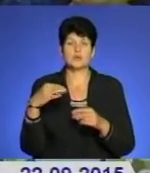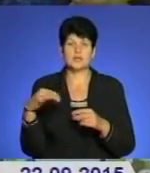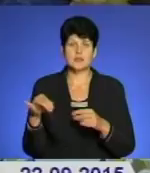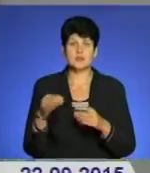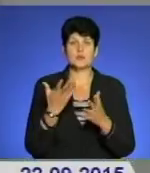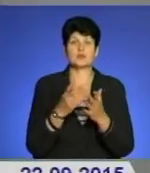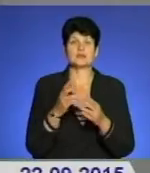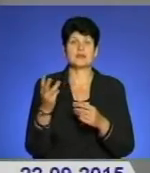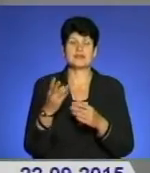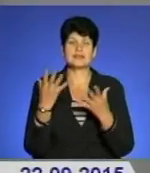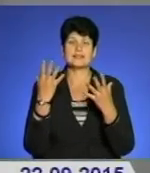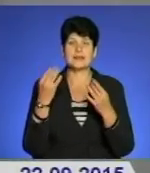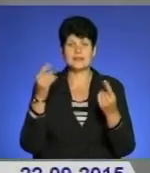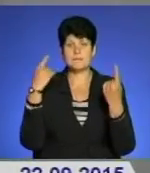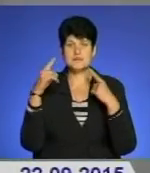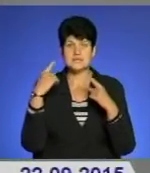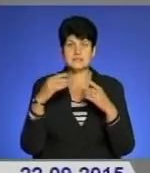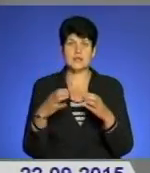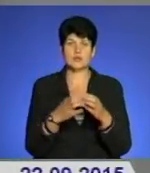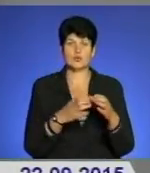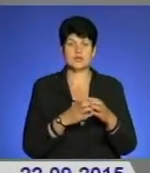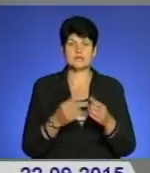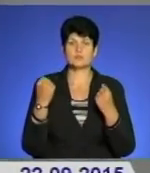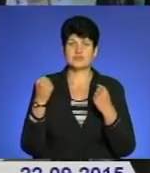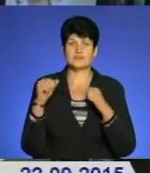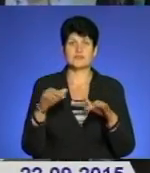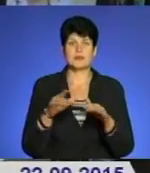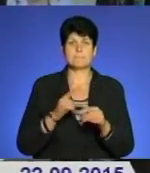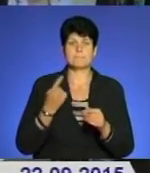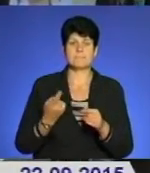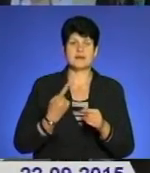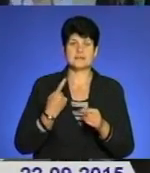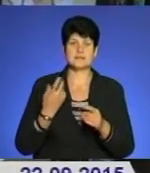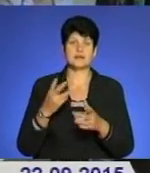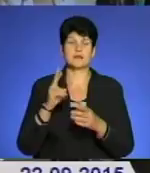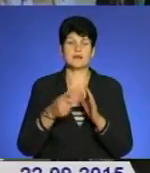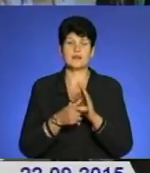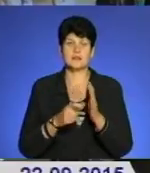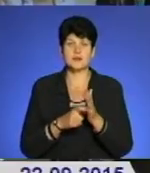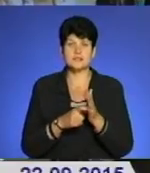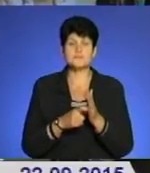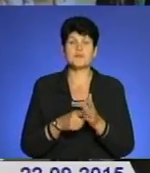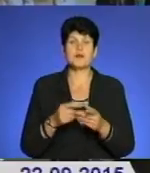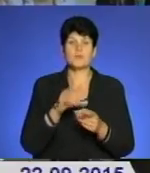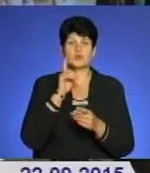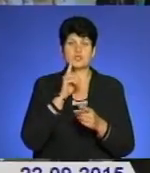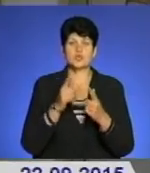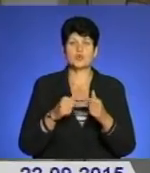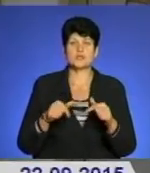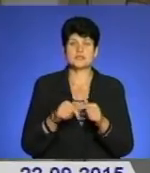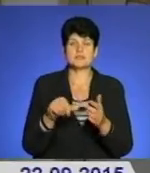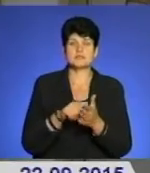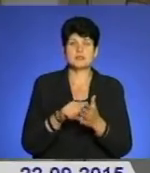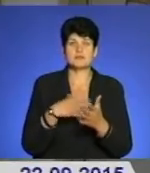активітетів, денна мистецька локація, спортивні дійства, майстер-класи, запрошені майстри з геркоділля. Молодіжні організації